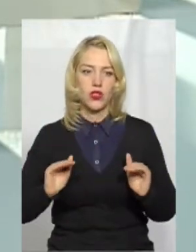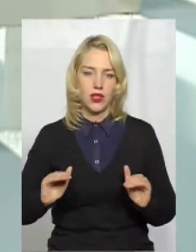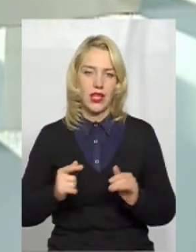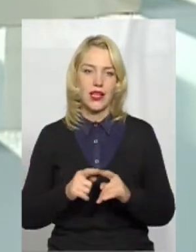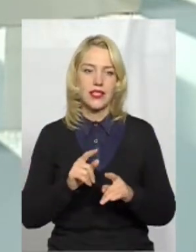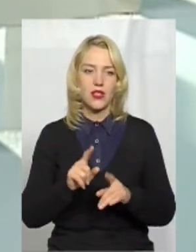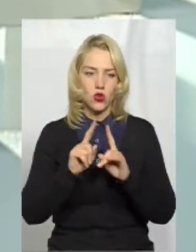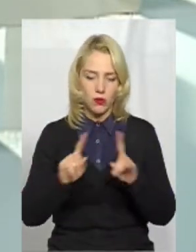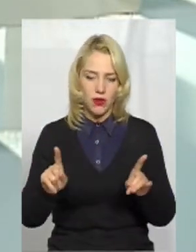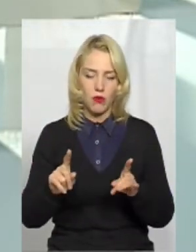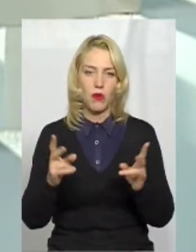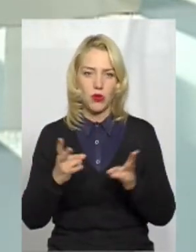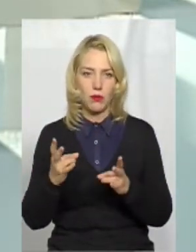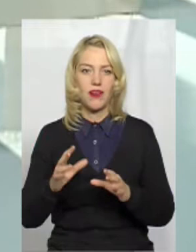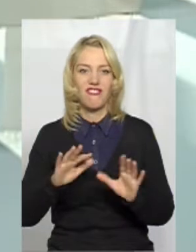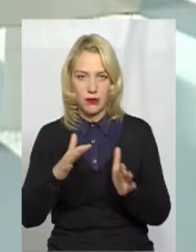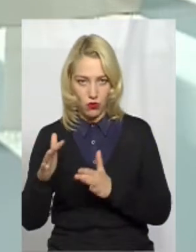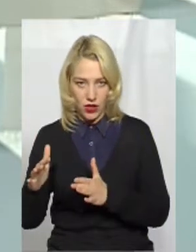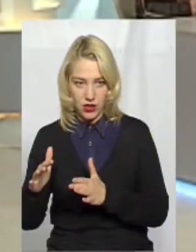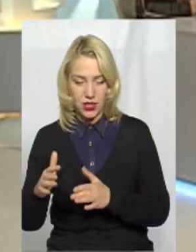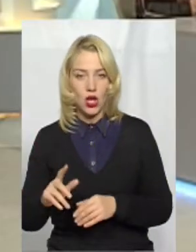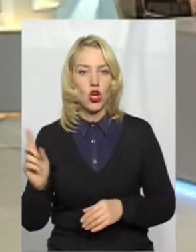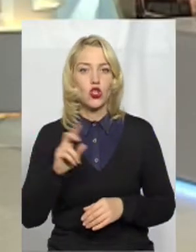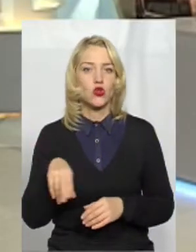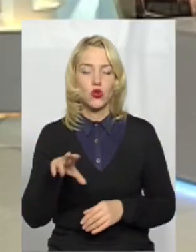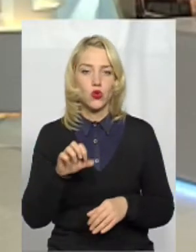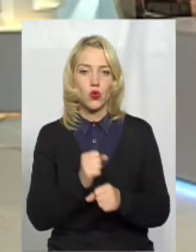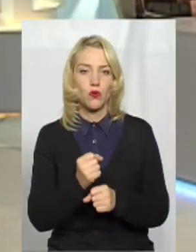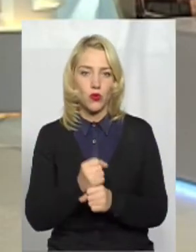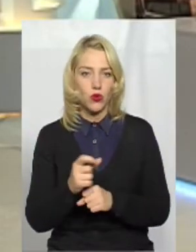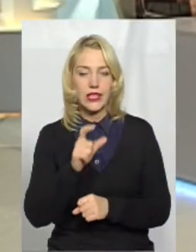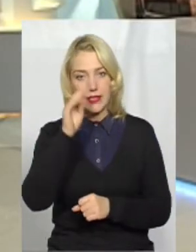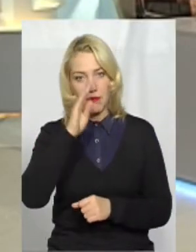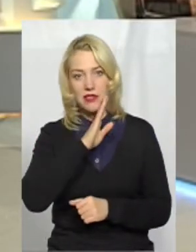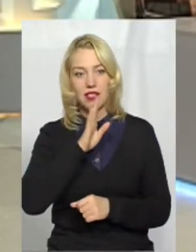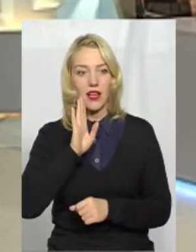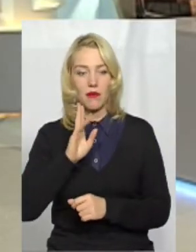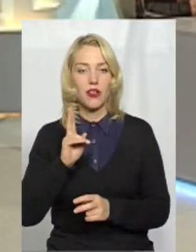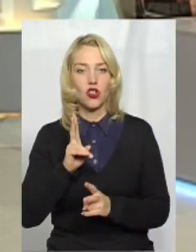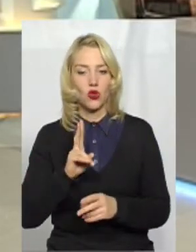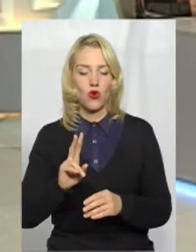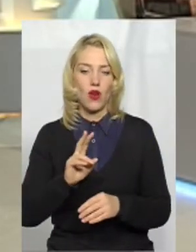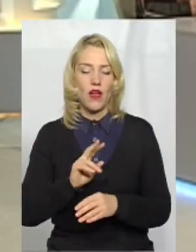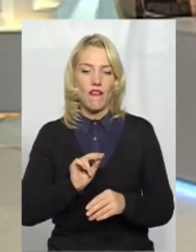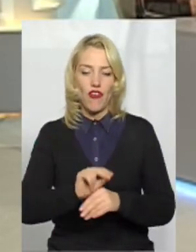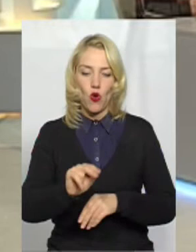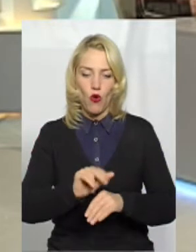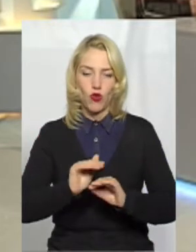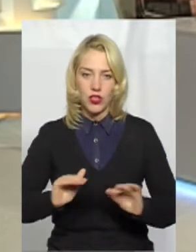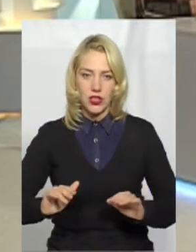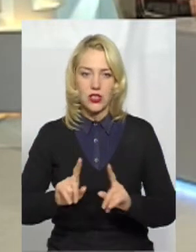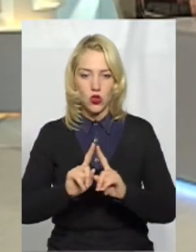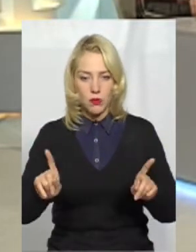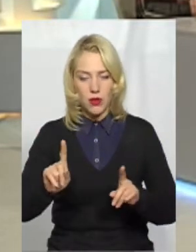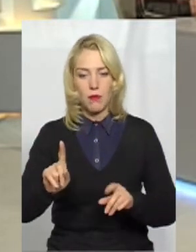з особливими потребами також відбувається. Щодо роботи з батьками, які виховують діток з